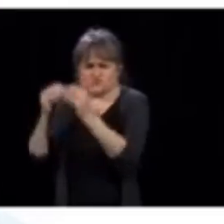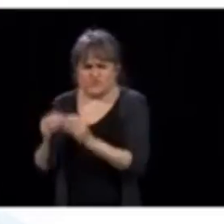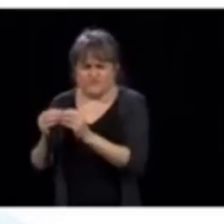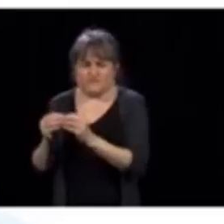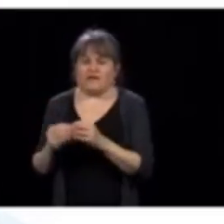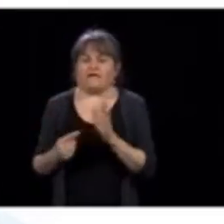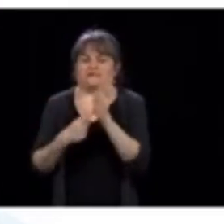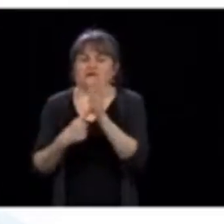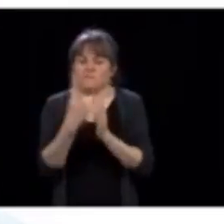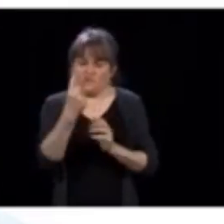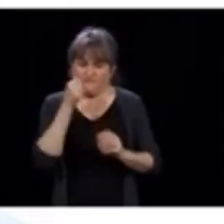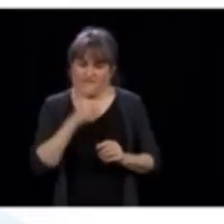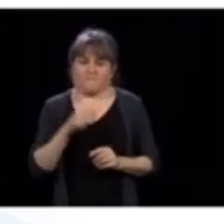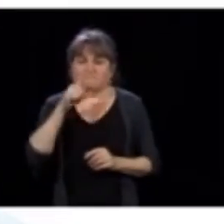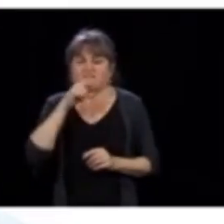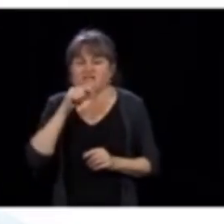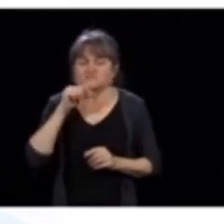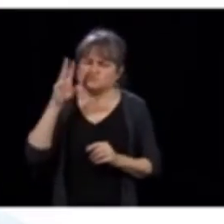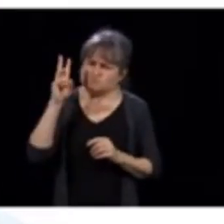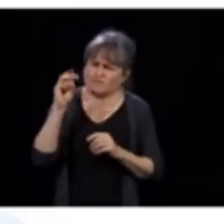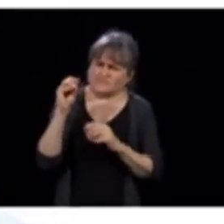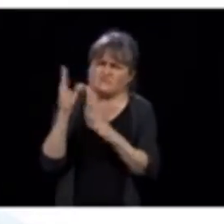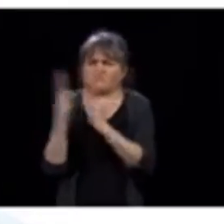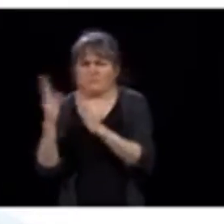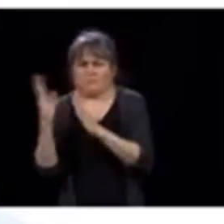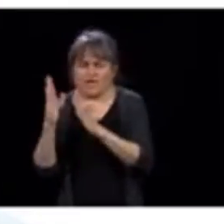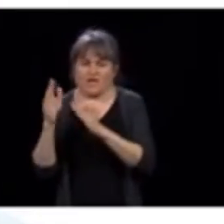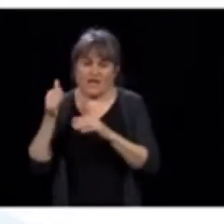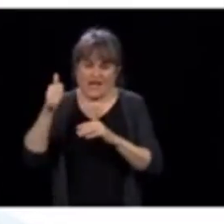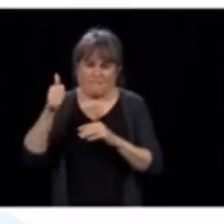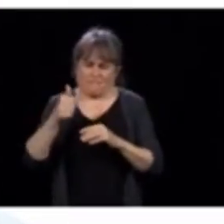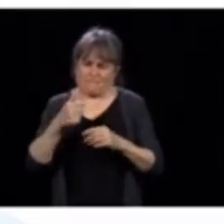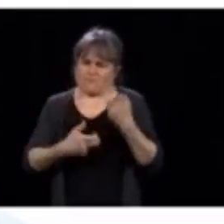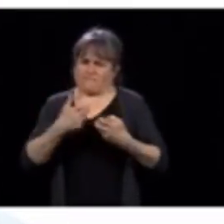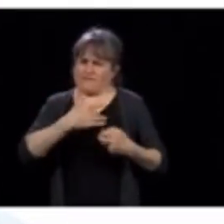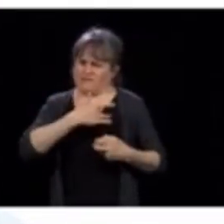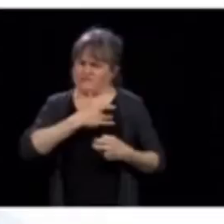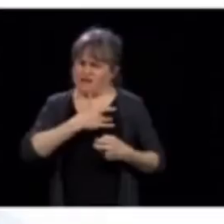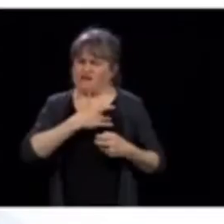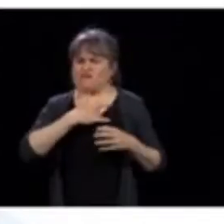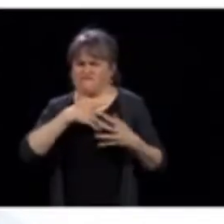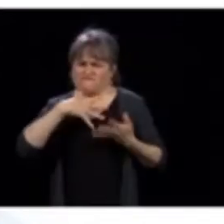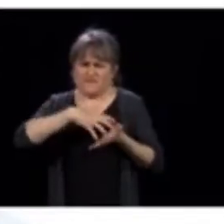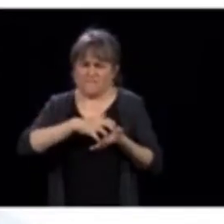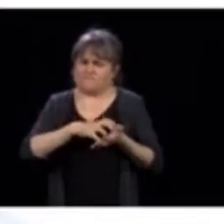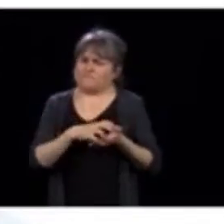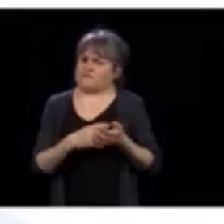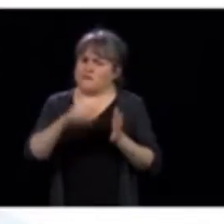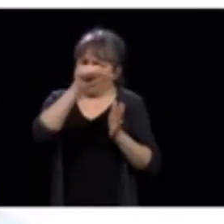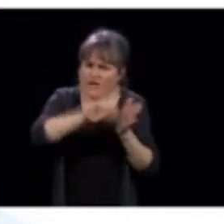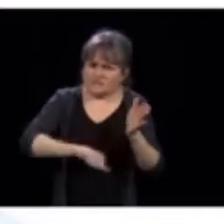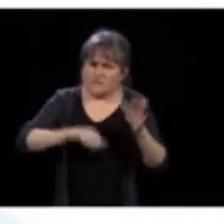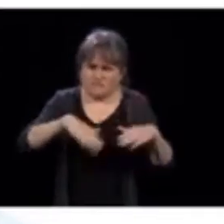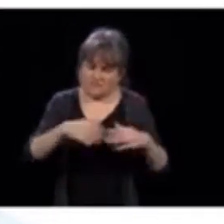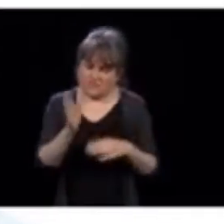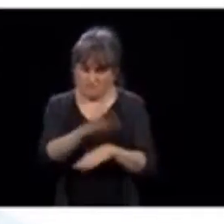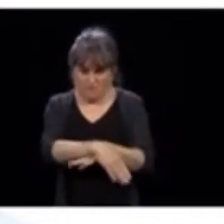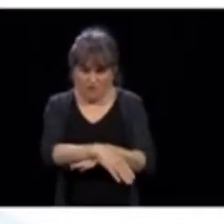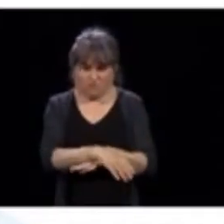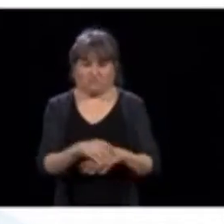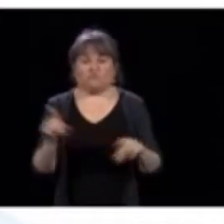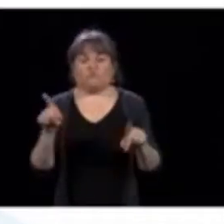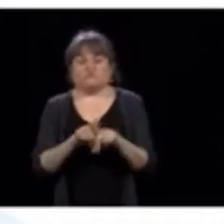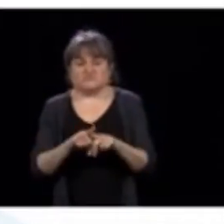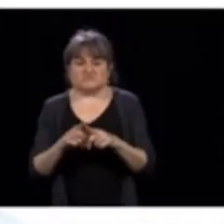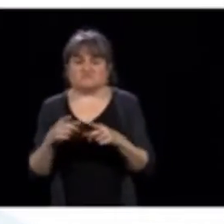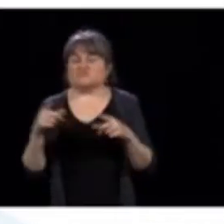soixantaine décédée d'insuffisance cardiaque après un report d'opération. Il y a des sources en gynécologie et oncologie aussi qui disent qu'il des chirurgies